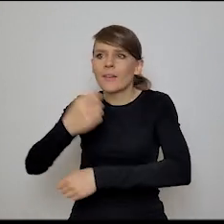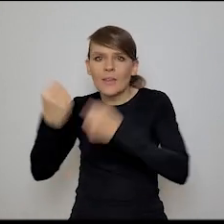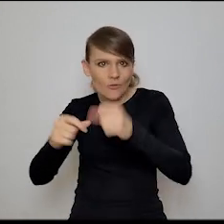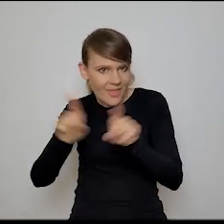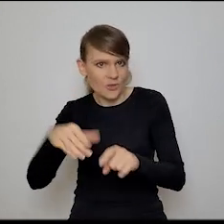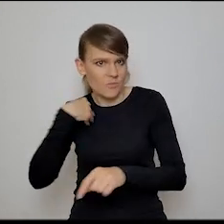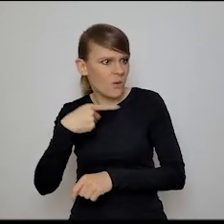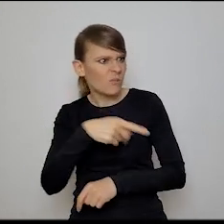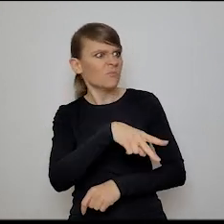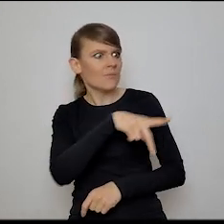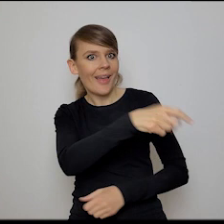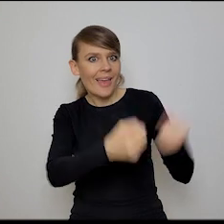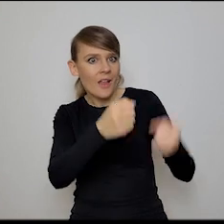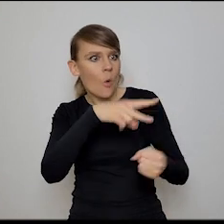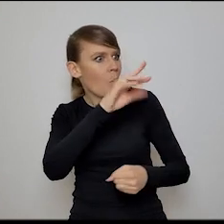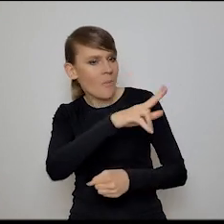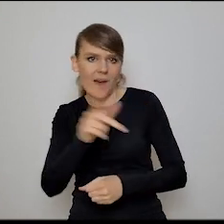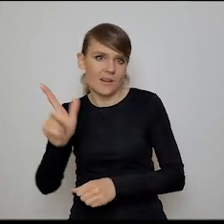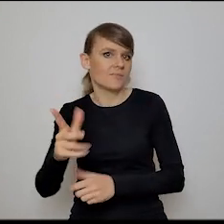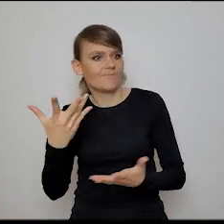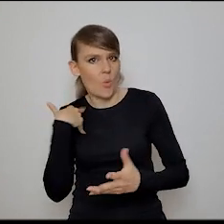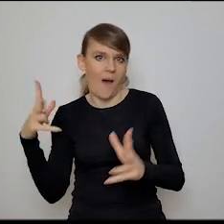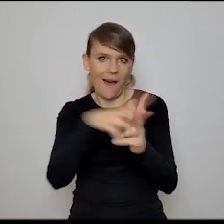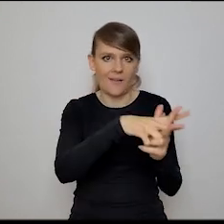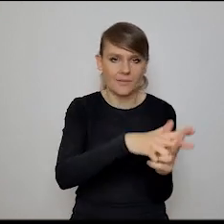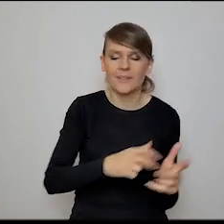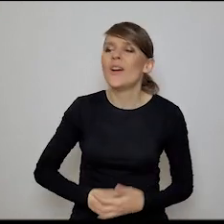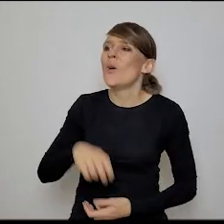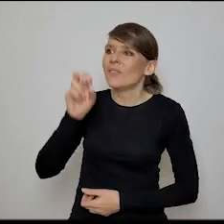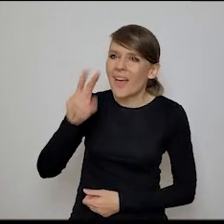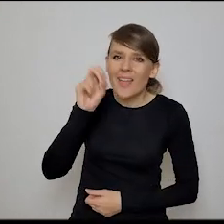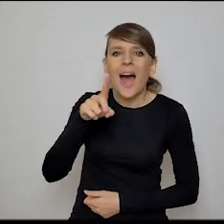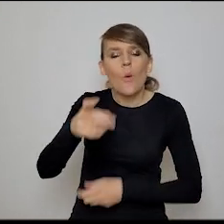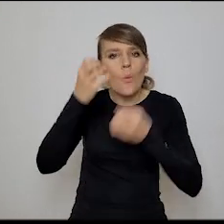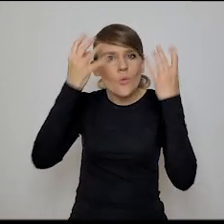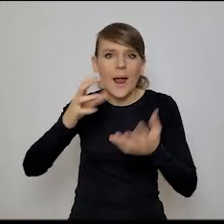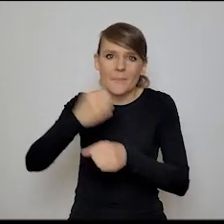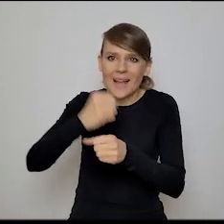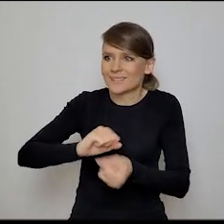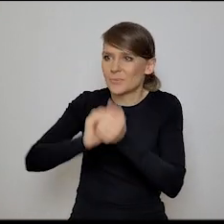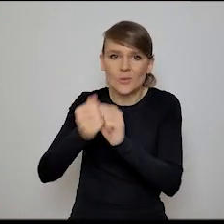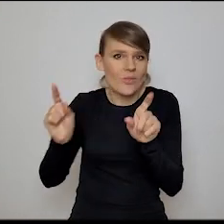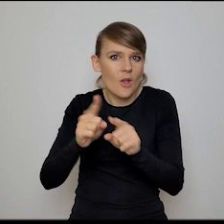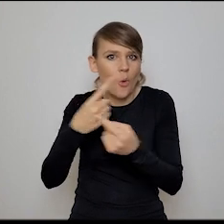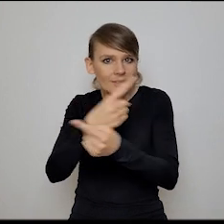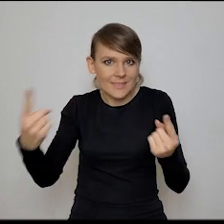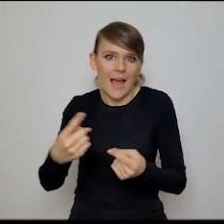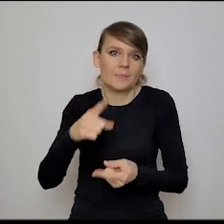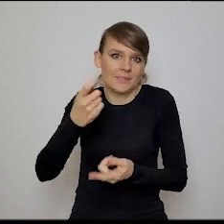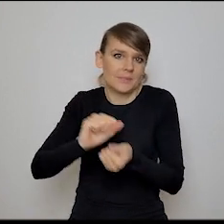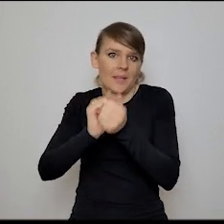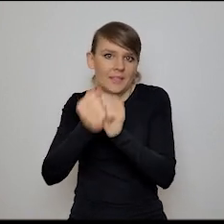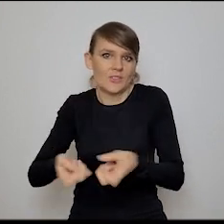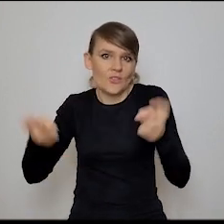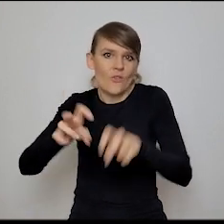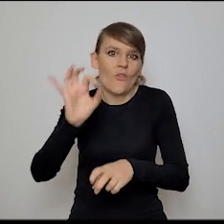kierowców Ubera. To też coś się tak jak... Okej, ale to coś tam zmieniło, sensie kulturę pracy, jakby wiesz, oni sami też się jakby trochę zreformowali, stworzyli